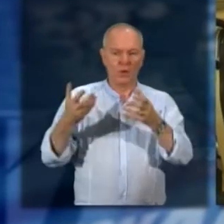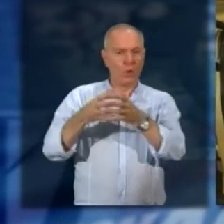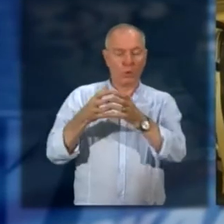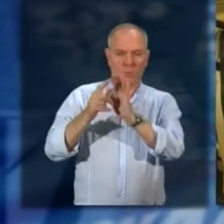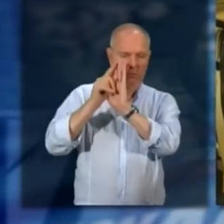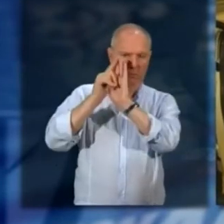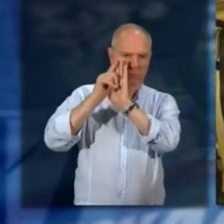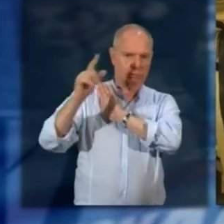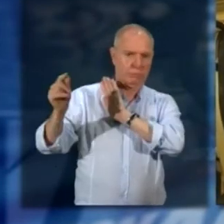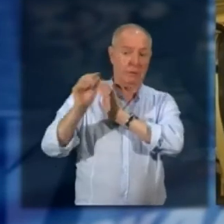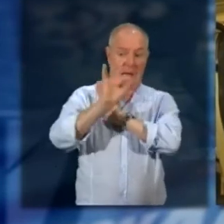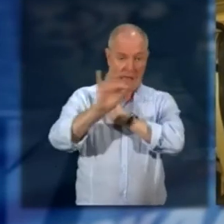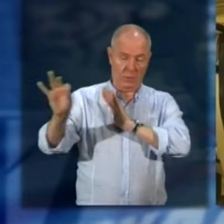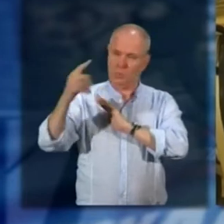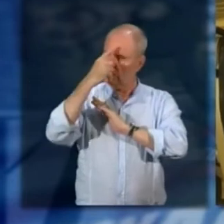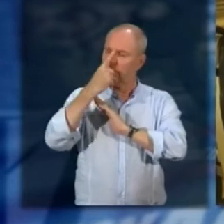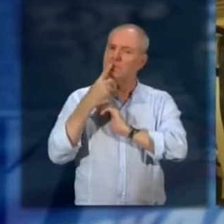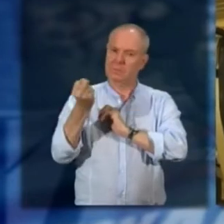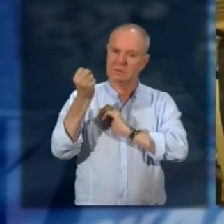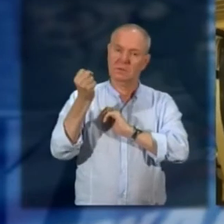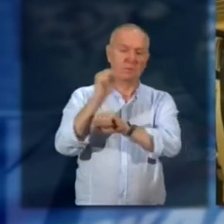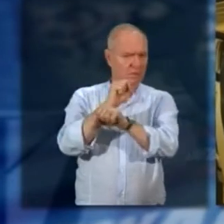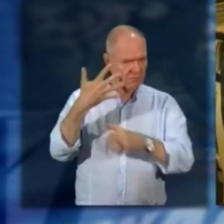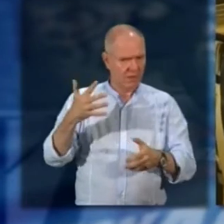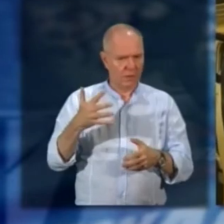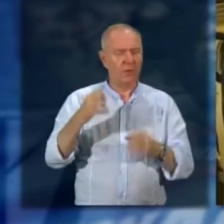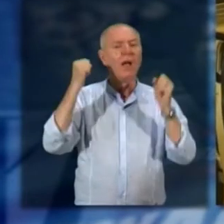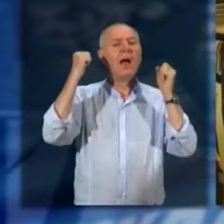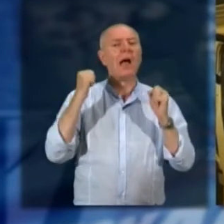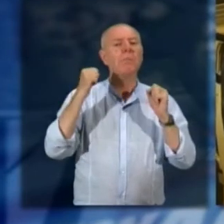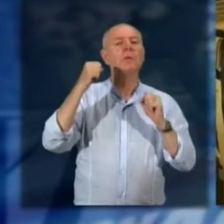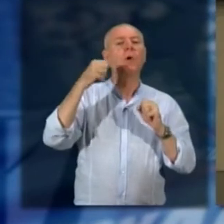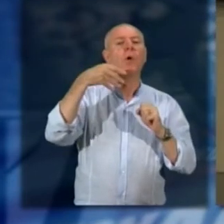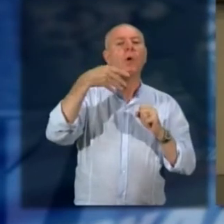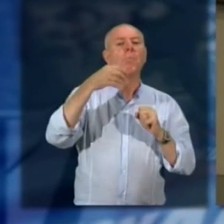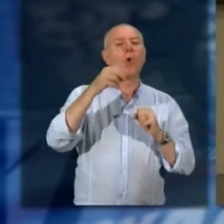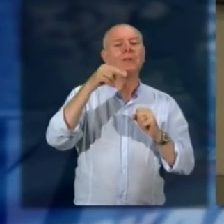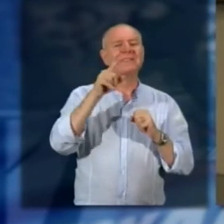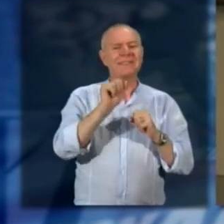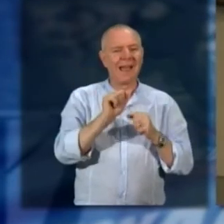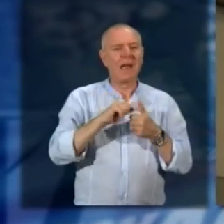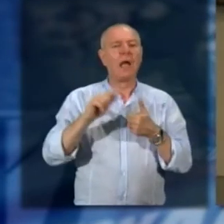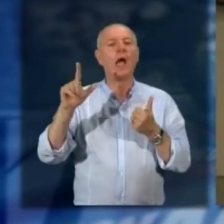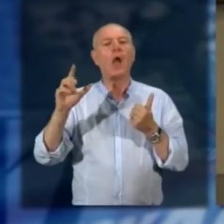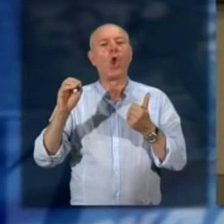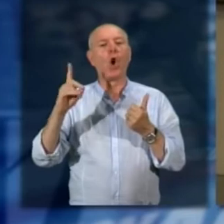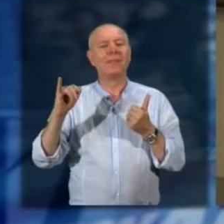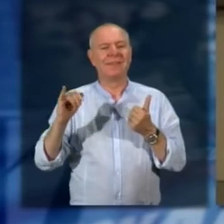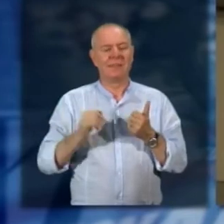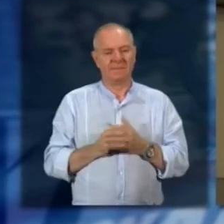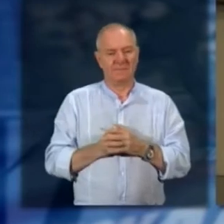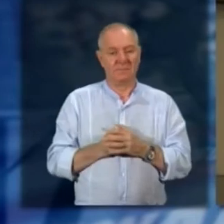fuggita ma alcuni sono stati identificati e arrestati, risiedono a Monza e Lodi. Una brutta avventura che ha scatenato